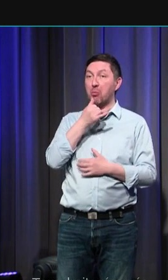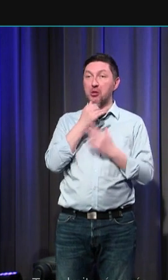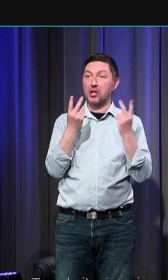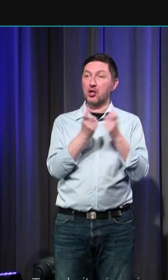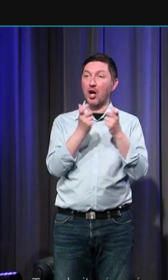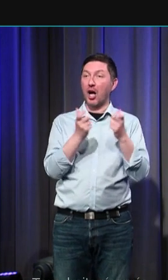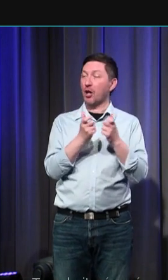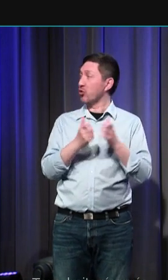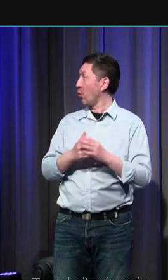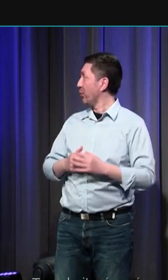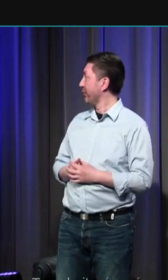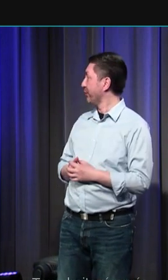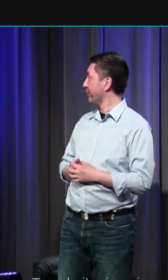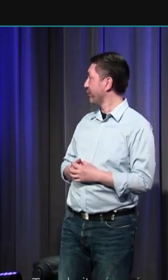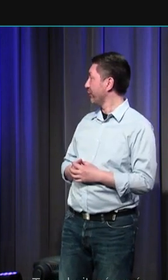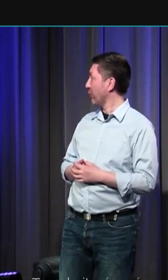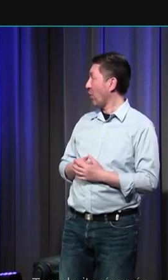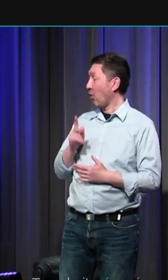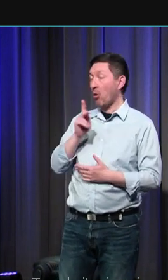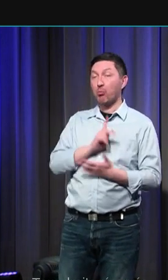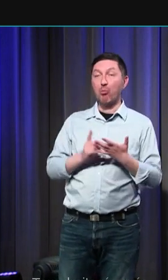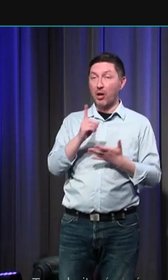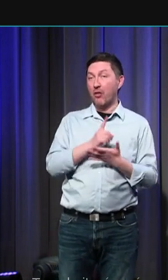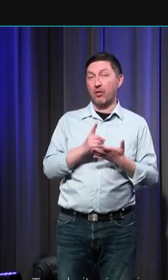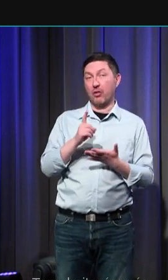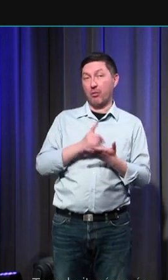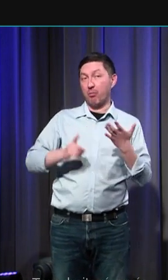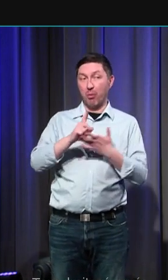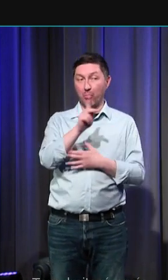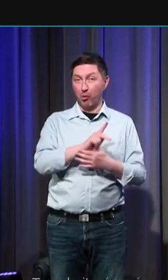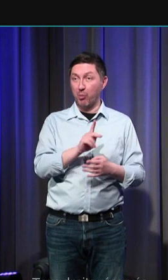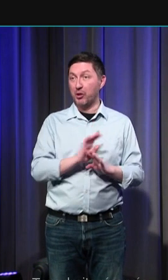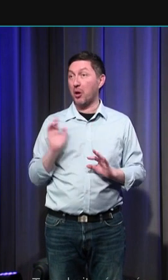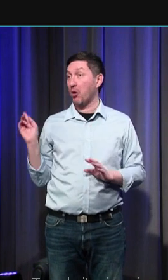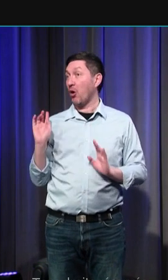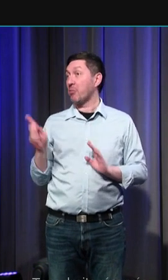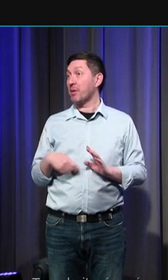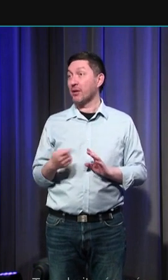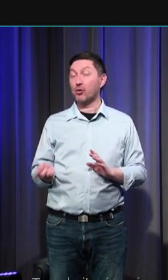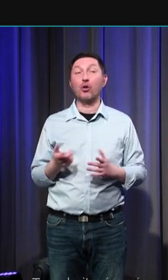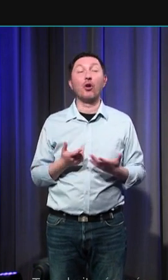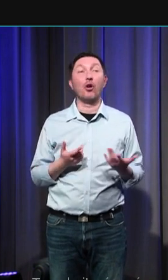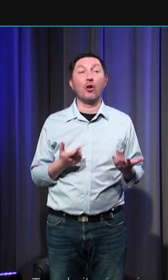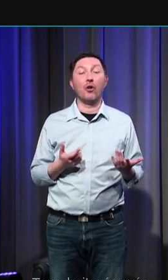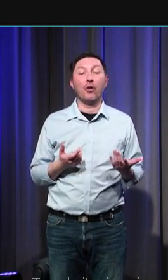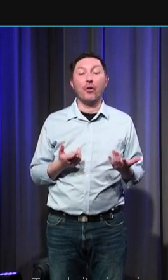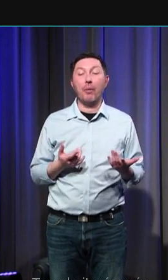situé à Blandy-les-Tours qui appartient au département et qui de façon classique alors qu'il devait voir l'intérieur de